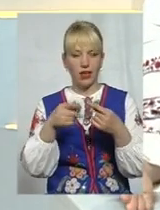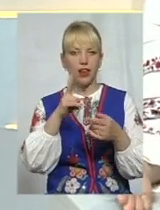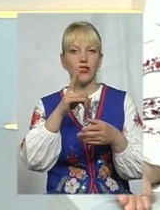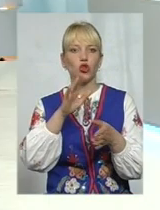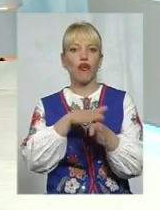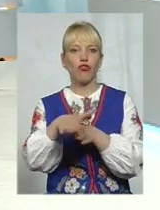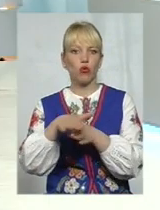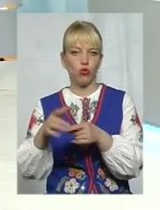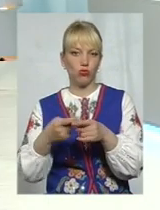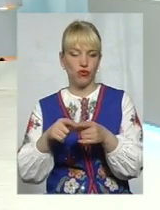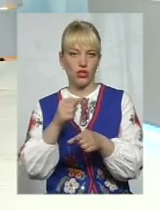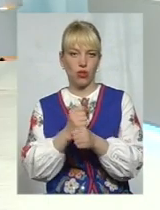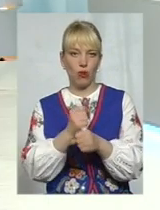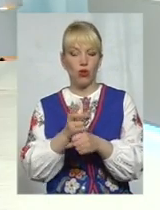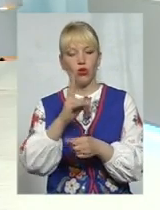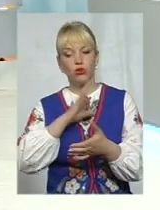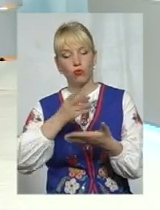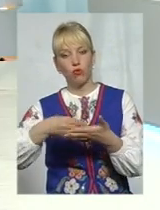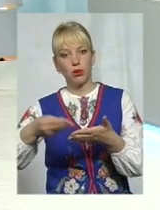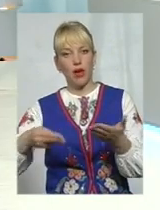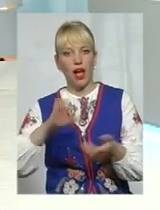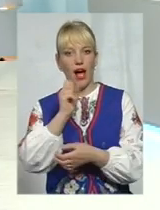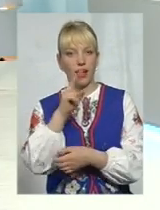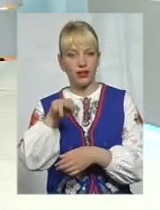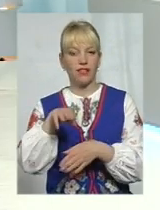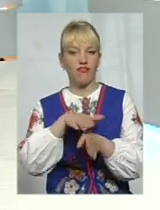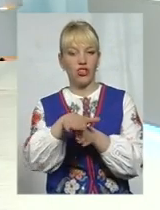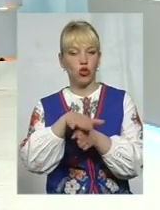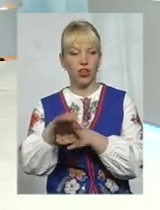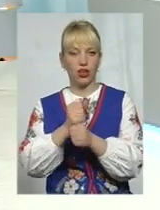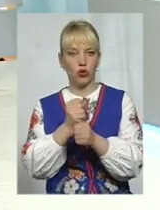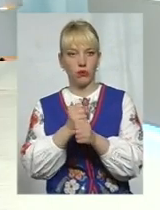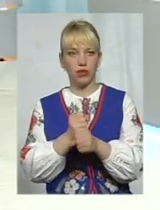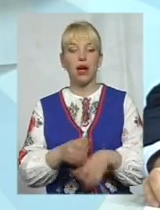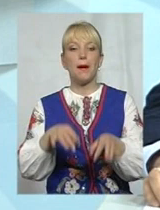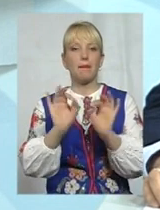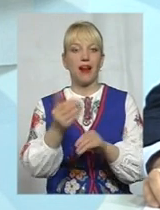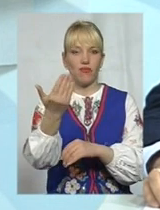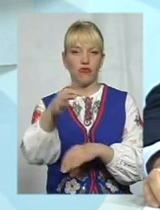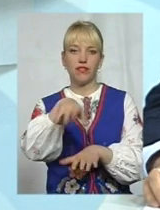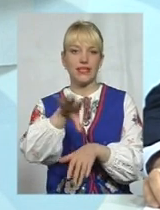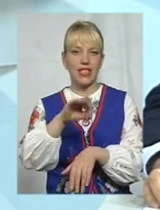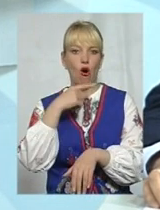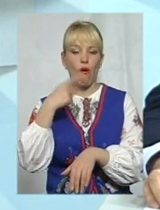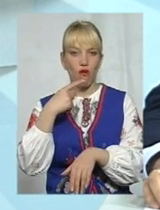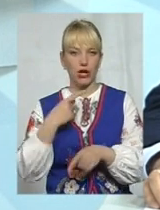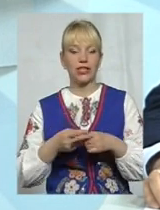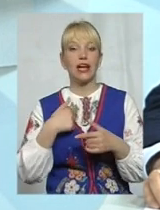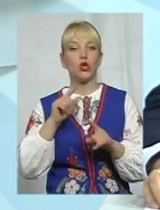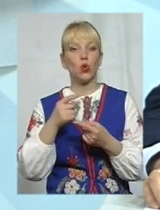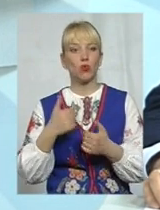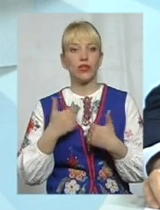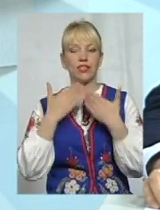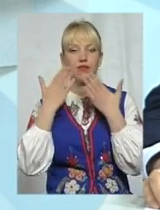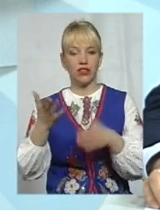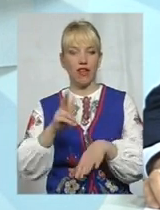ж мав виконувати, хтось підписував акти виконаних робіт? Справильно ви все говорите. Саме тому, я звертався